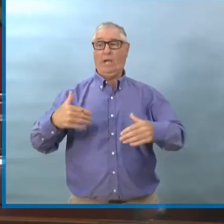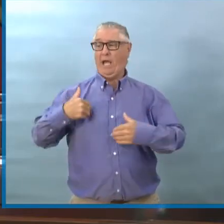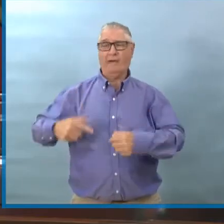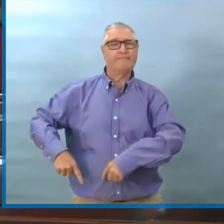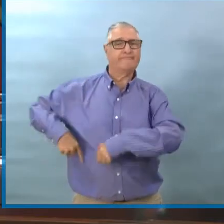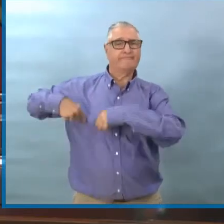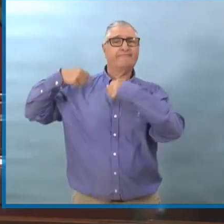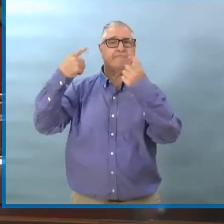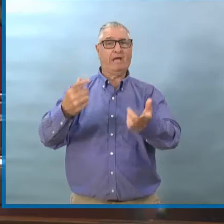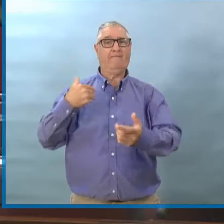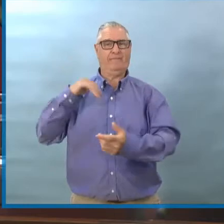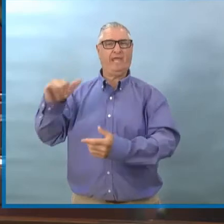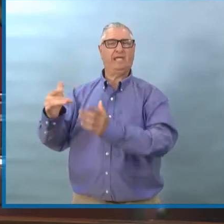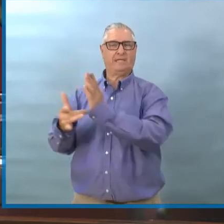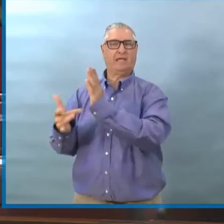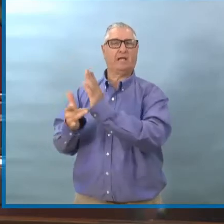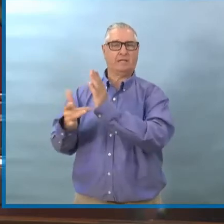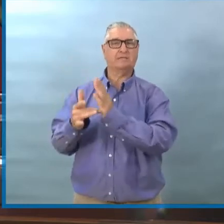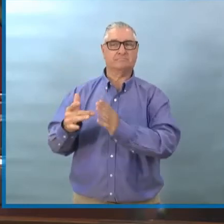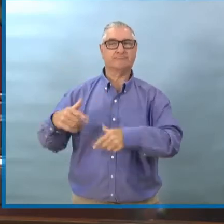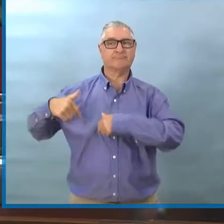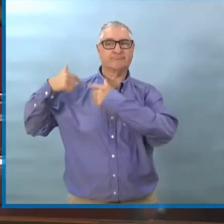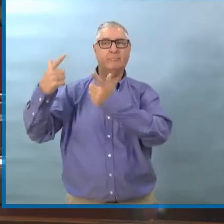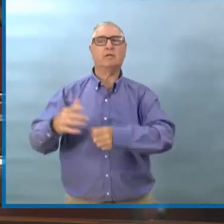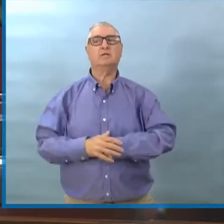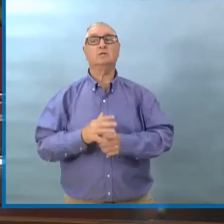ça serait en plus des mesures déjà en place.